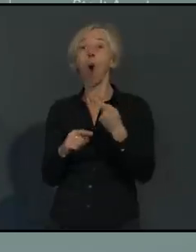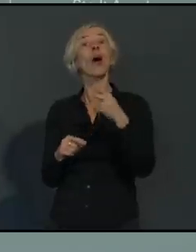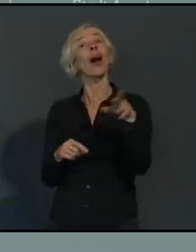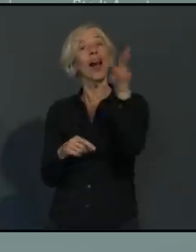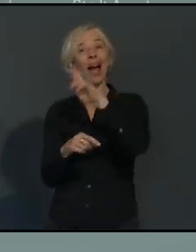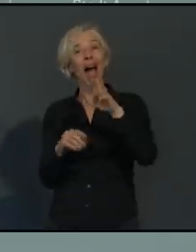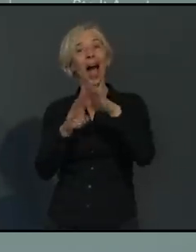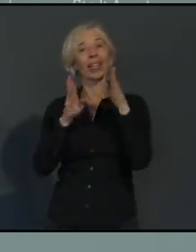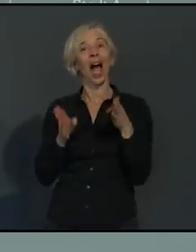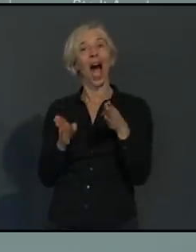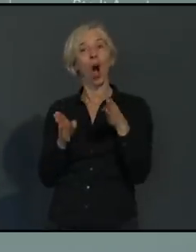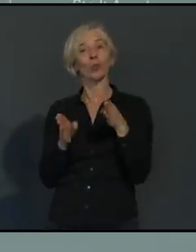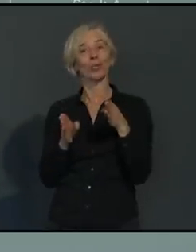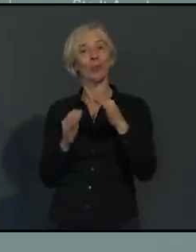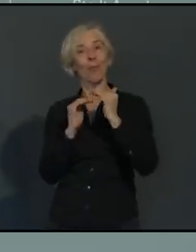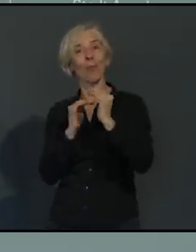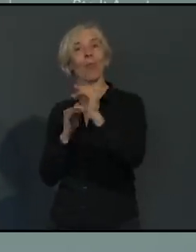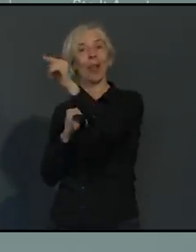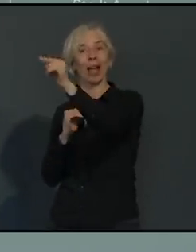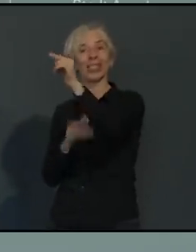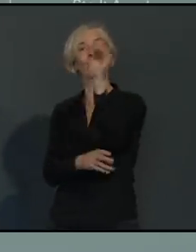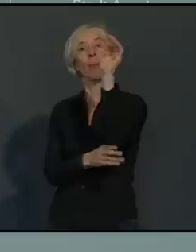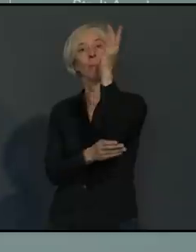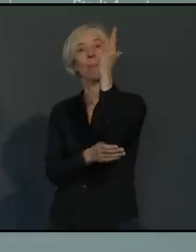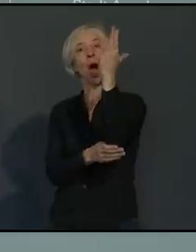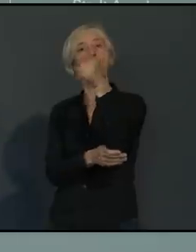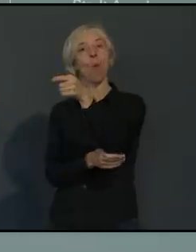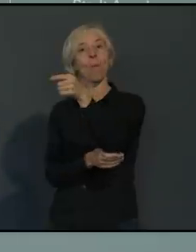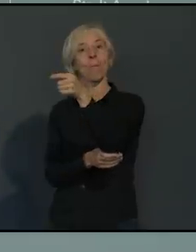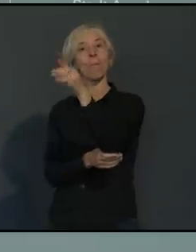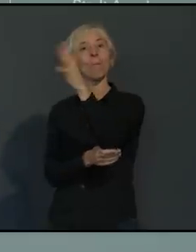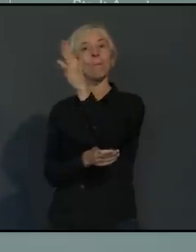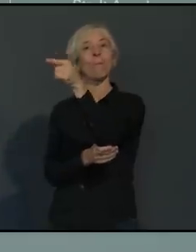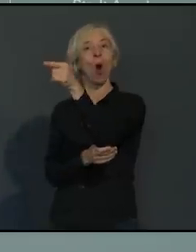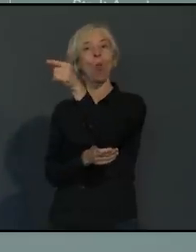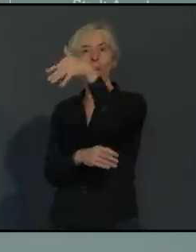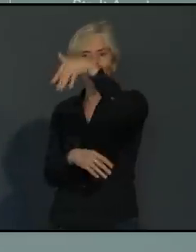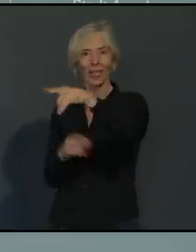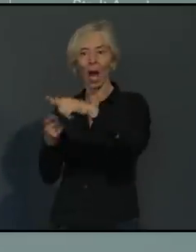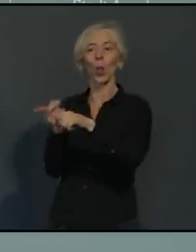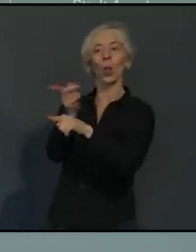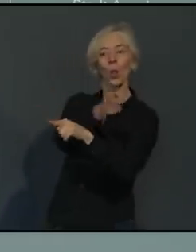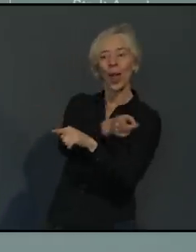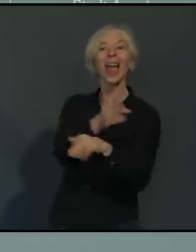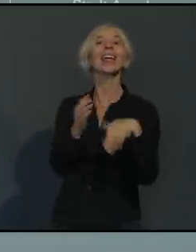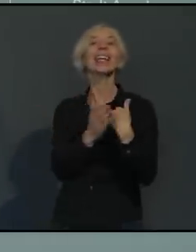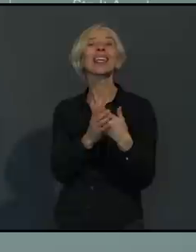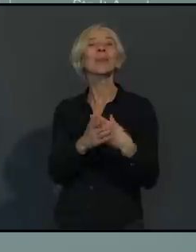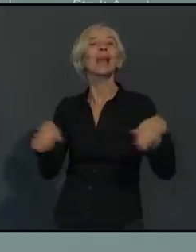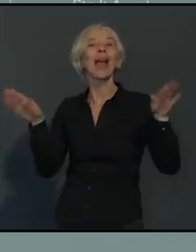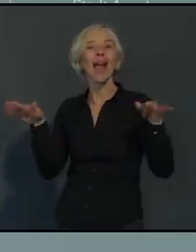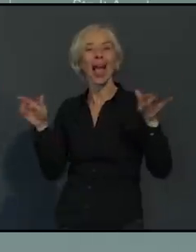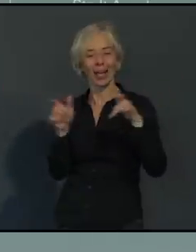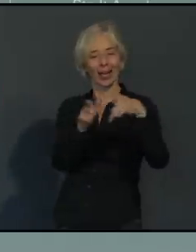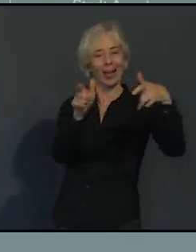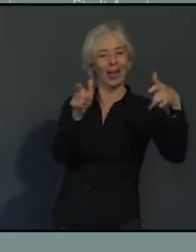strahlende Engelsflügel als Selfie-Point für leuchtende Grüße aus Augsburg. Denn Licht